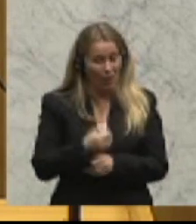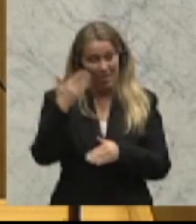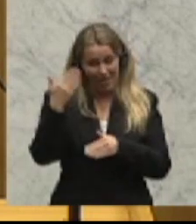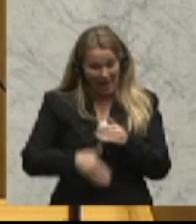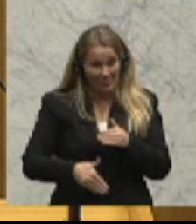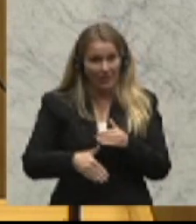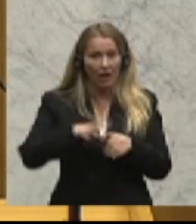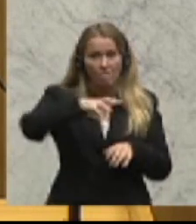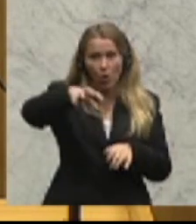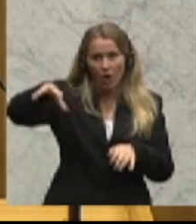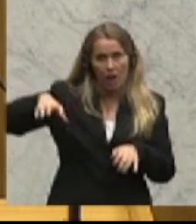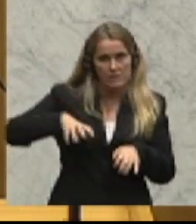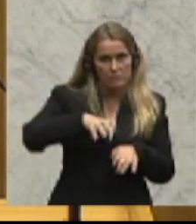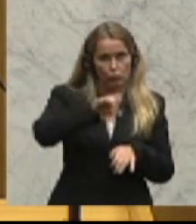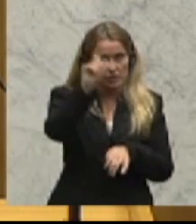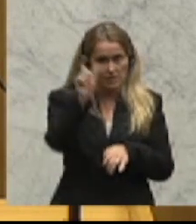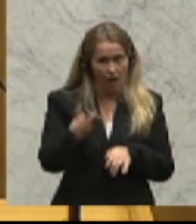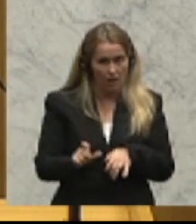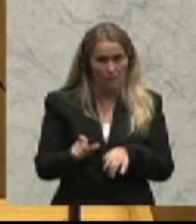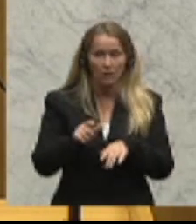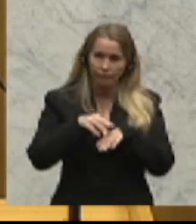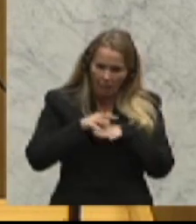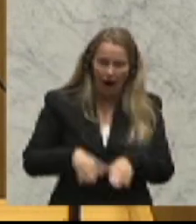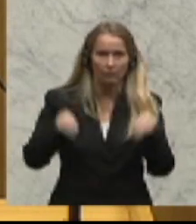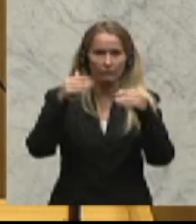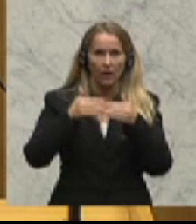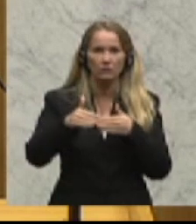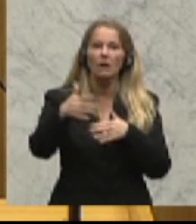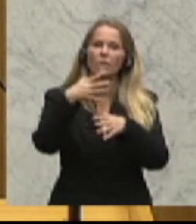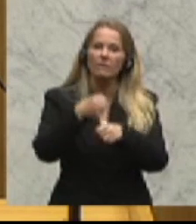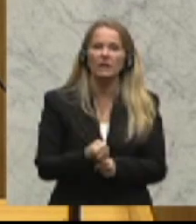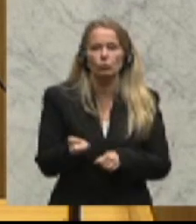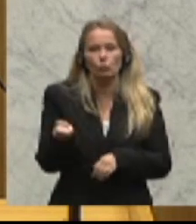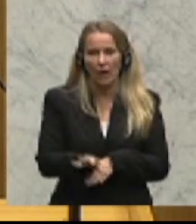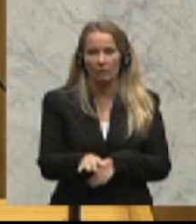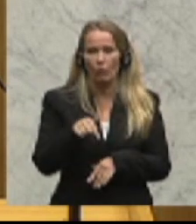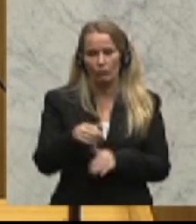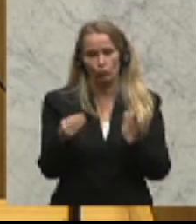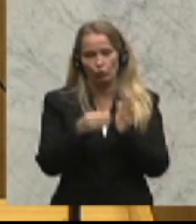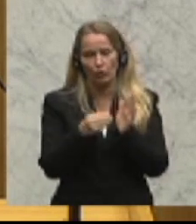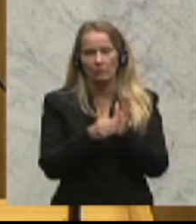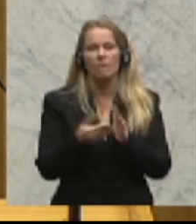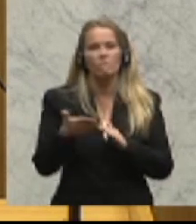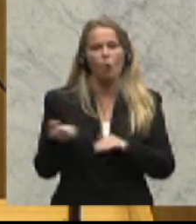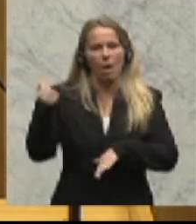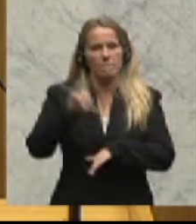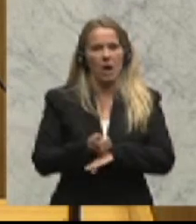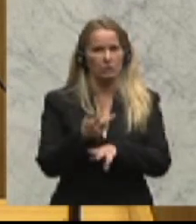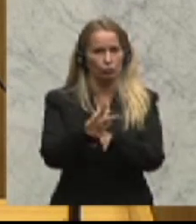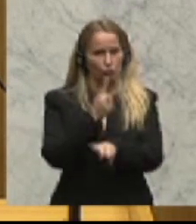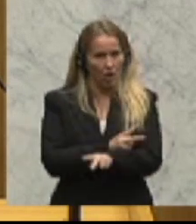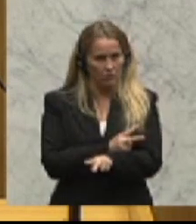Föderalismus in Italien einzuleiten, denn der Verfassungsentwurf führe eine Klausel der Vormachtstellung des Staates